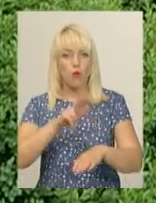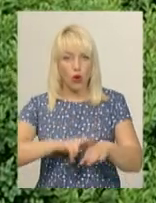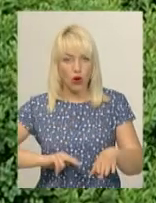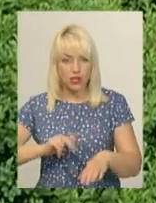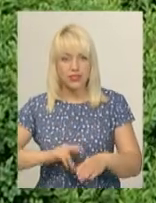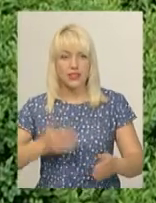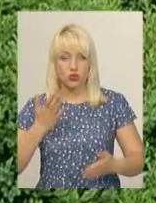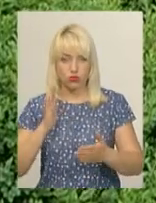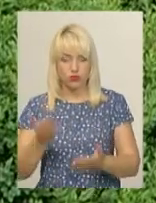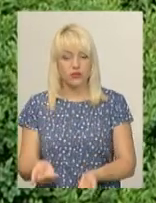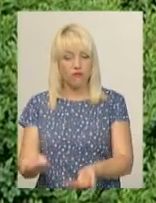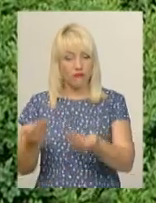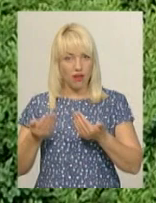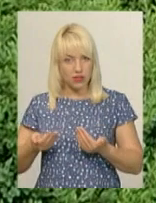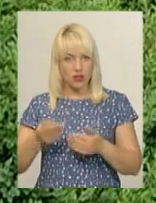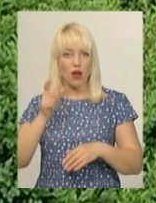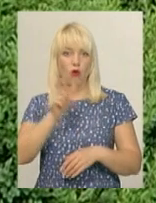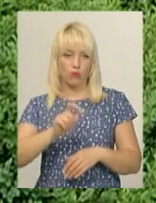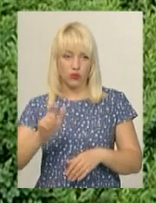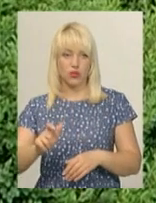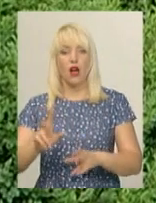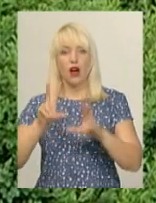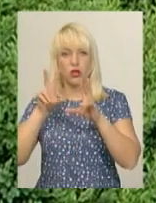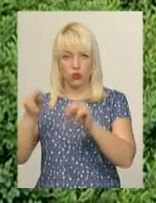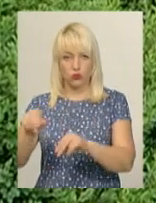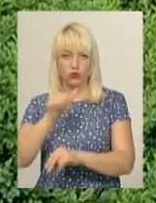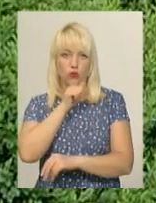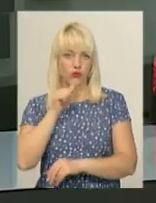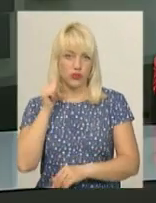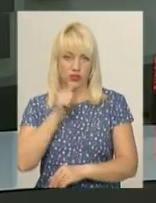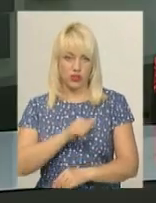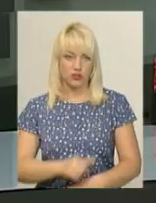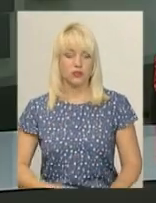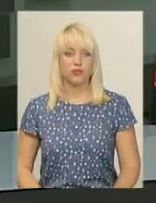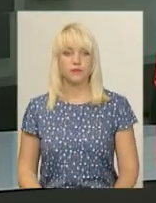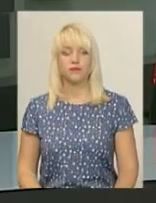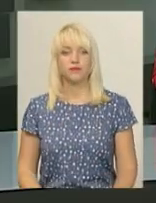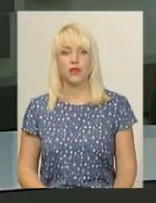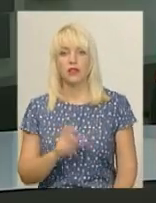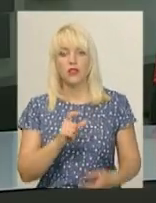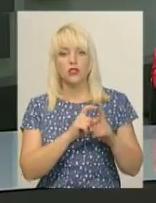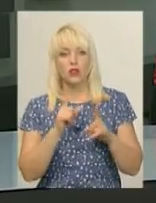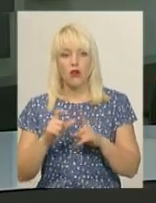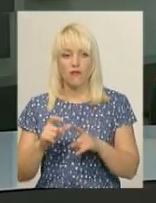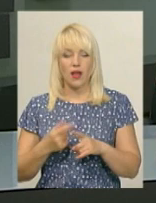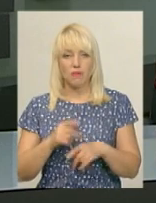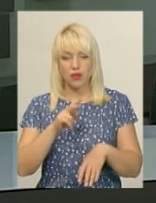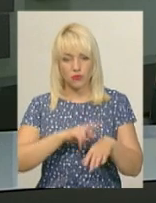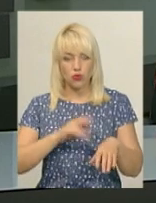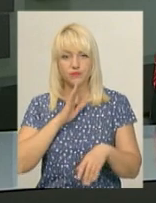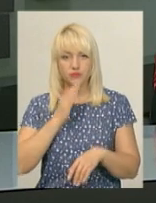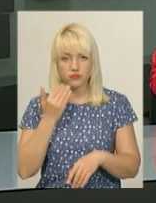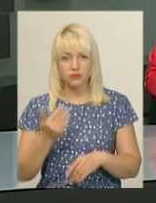в разі звернення громадян гарантують конфіденційність. За словами Світлани Свідерської,